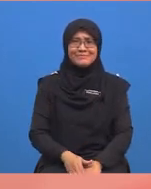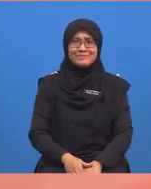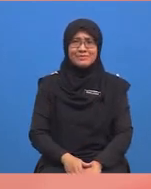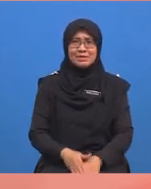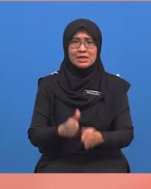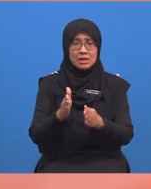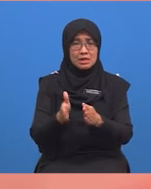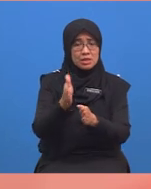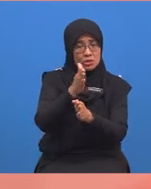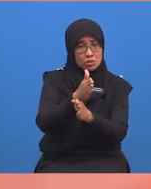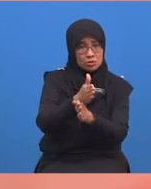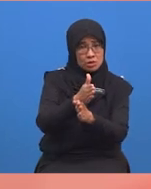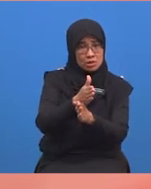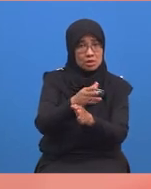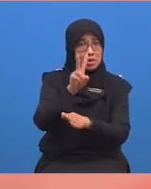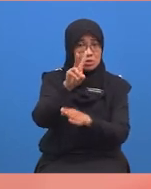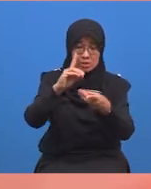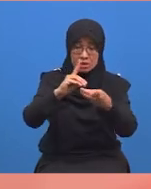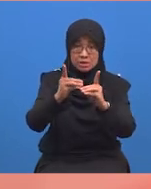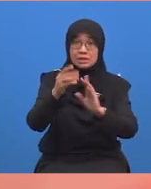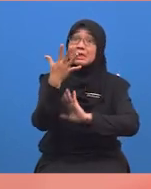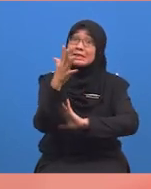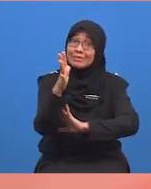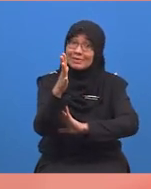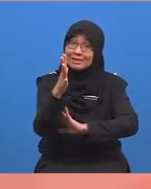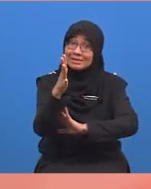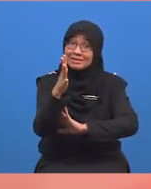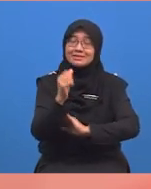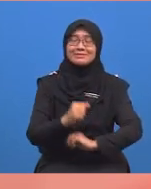beralih kepada dua dijit iaitu lima belas.